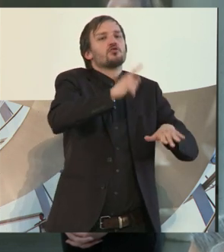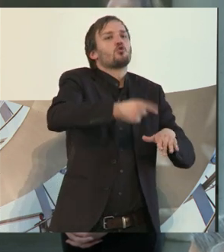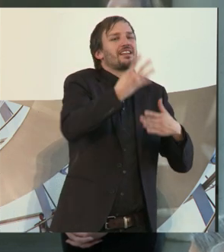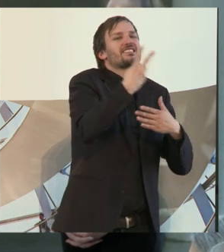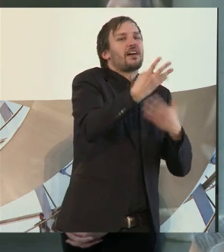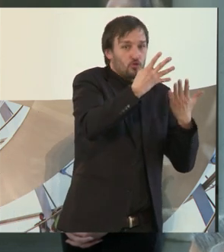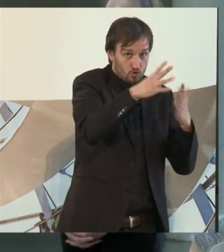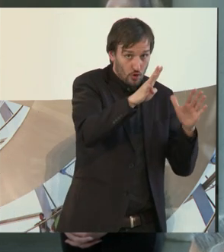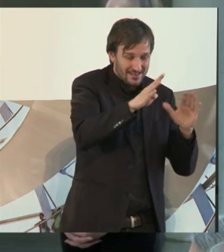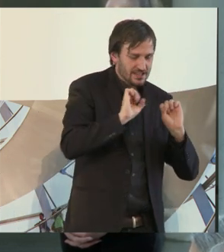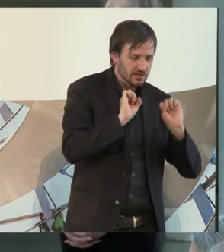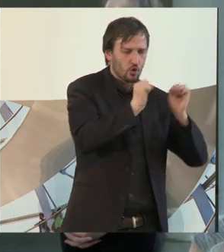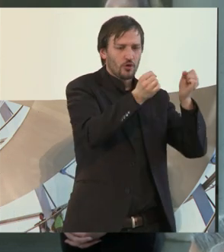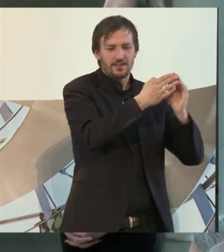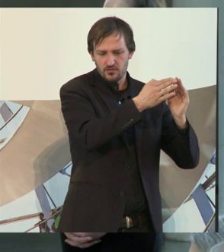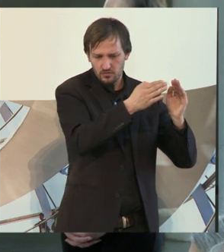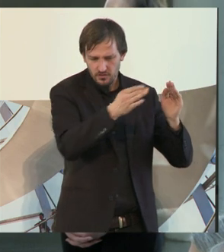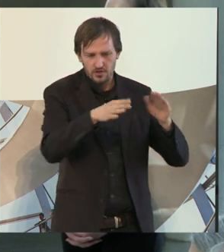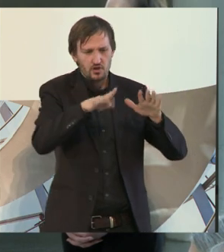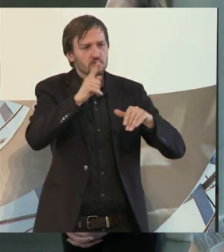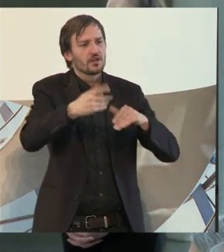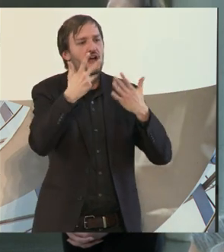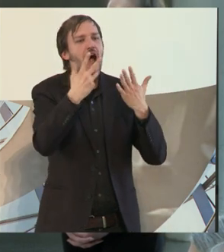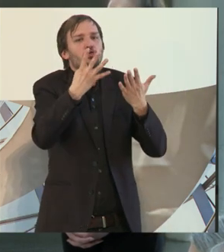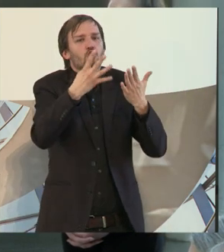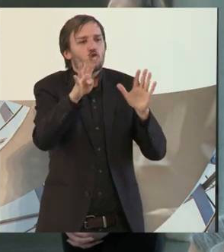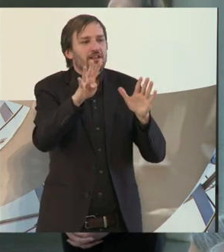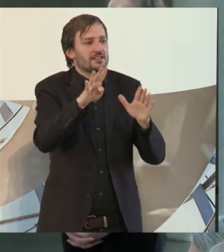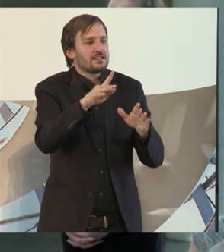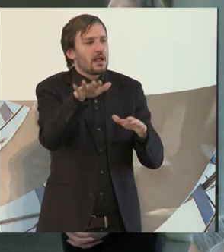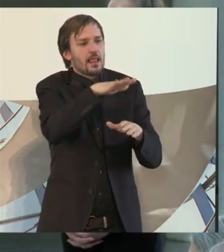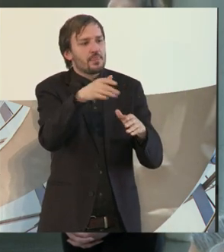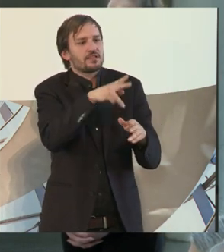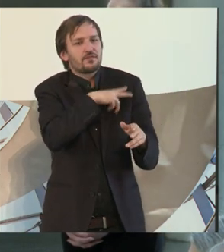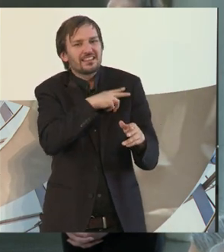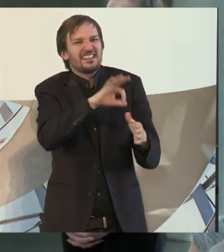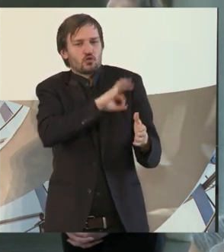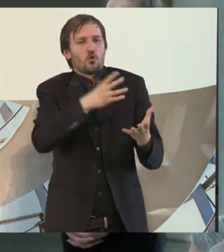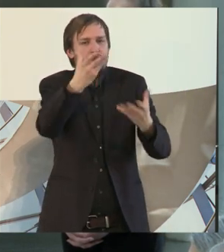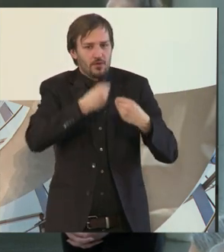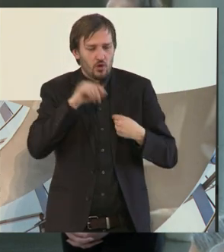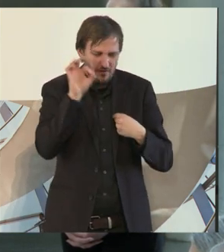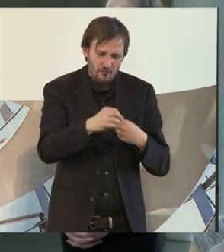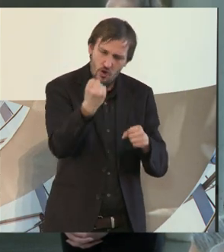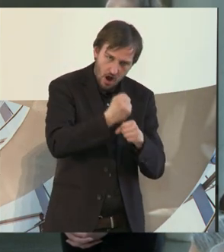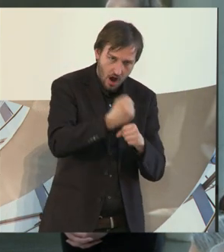gegründet und 98 haben wir sogar den Landesverdienstorden erhalten für unsere Tätigkeit.